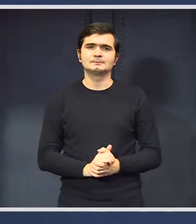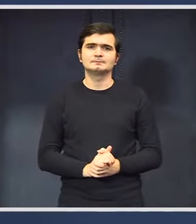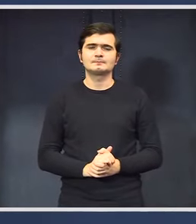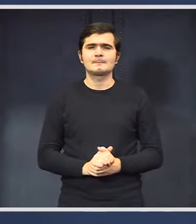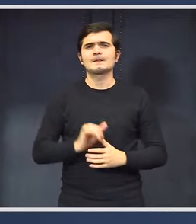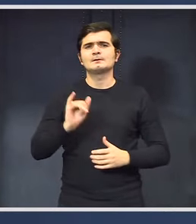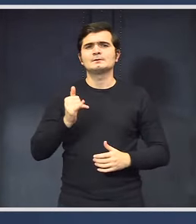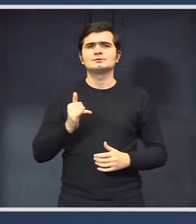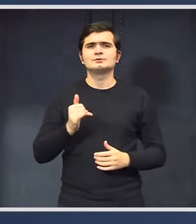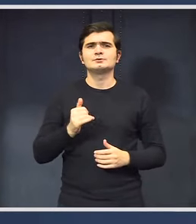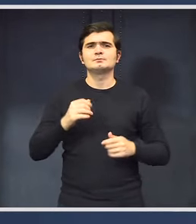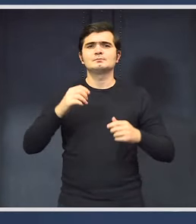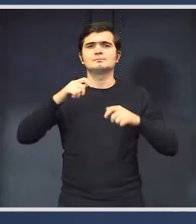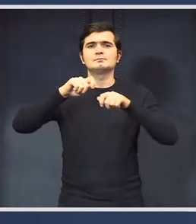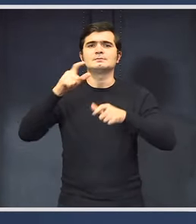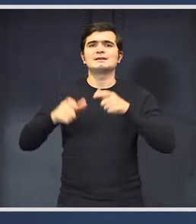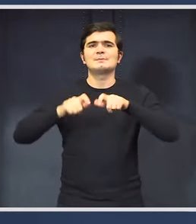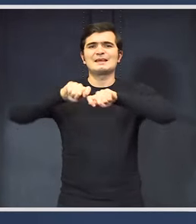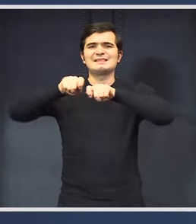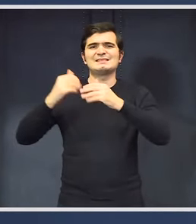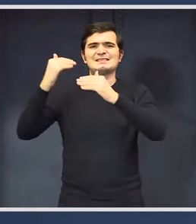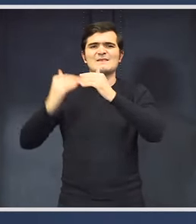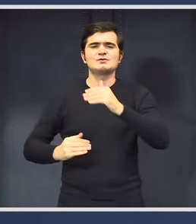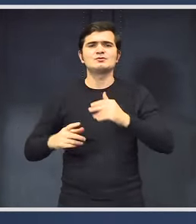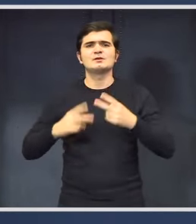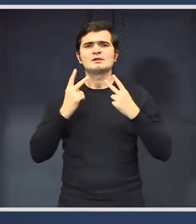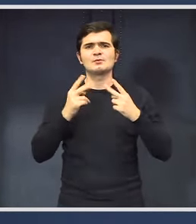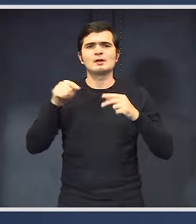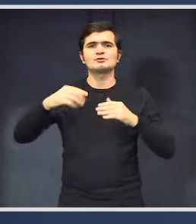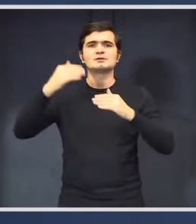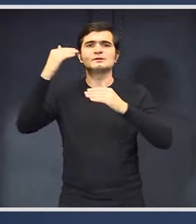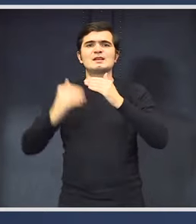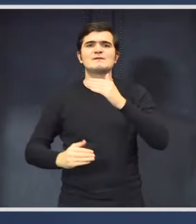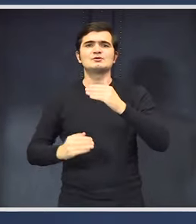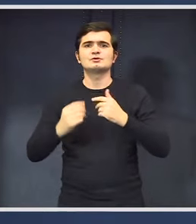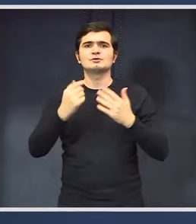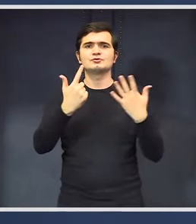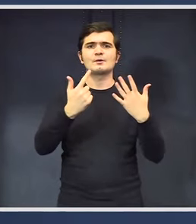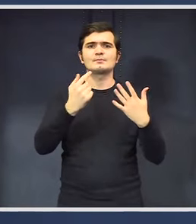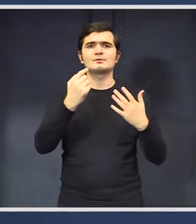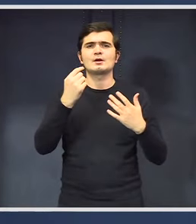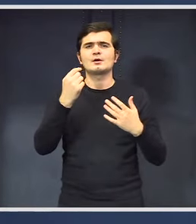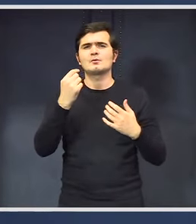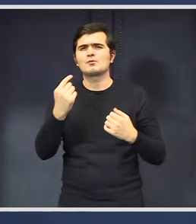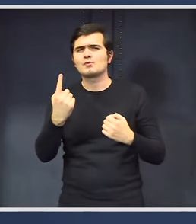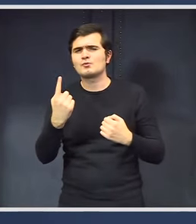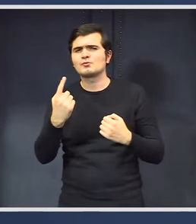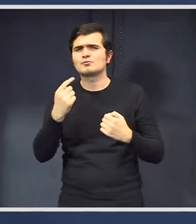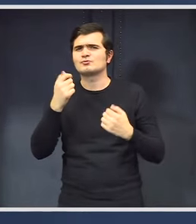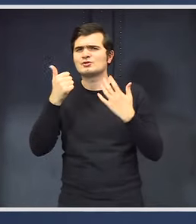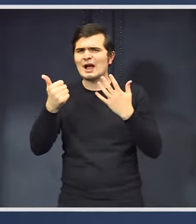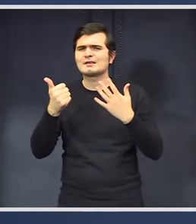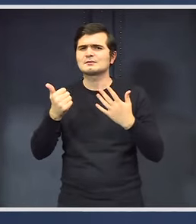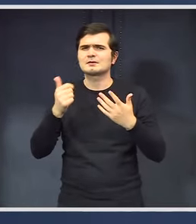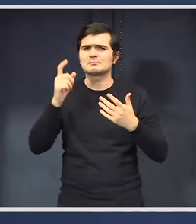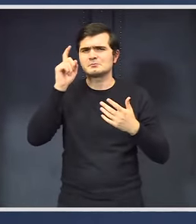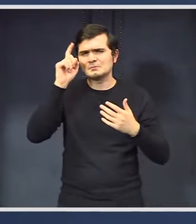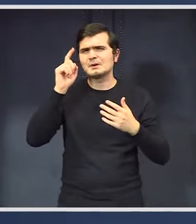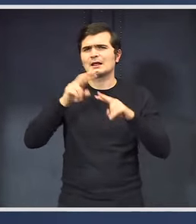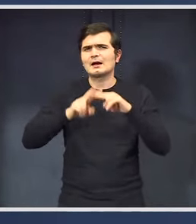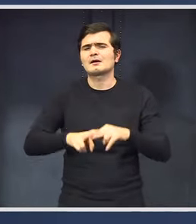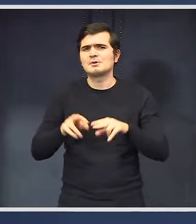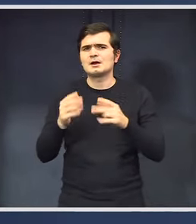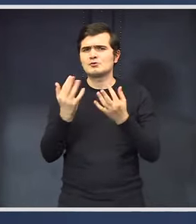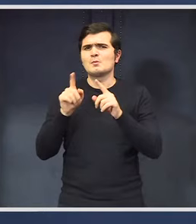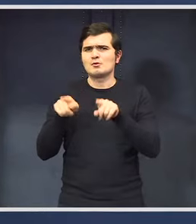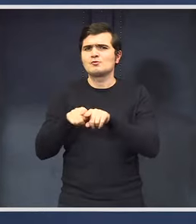Iar ajustarea deficitului și aici este foarte importantă. Acest deficit de 7,1,6, să spunem că o să fie, acum este acolo, sper să rămână acolo,